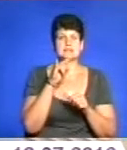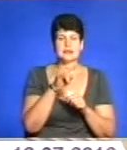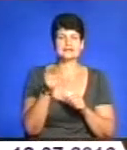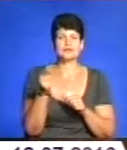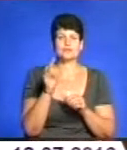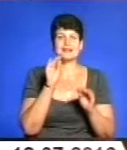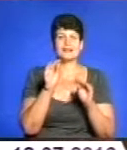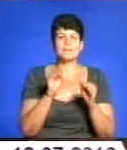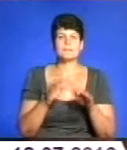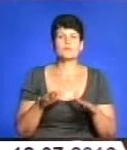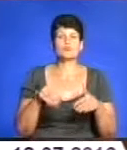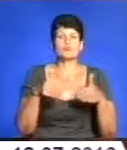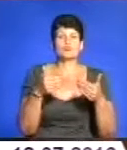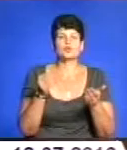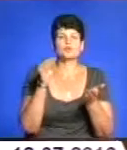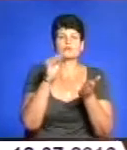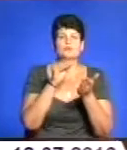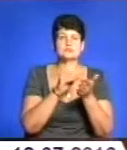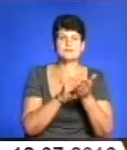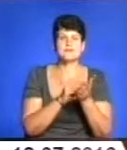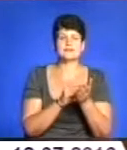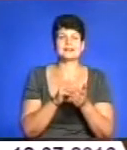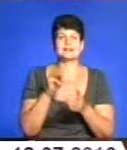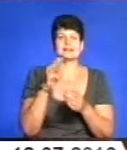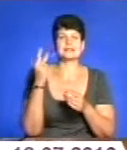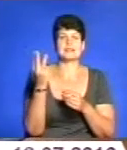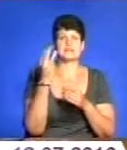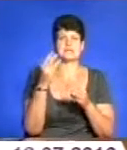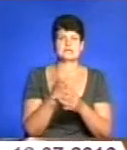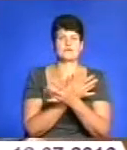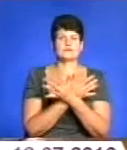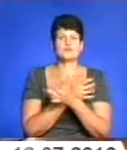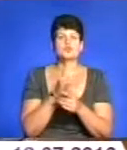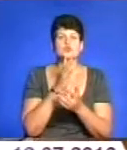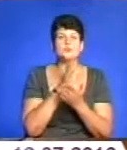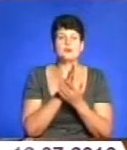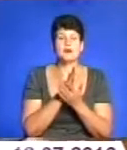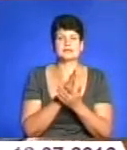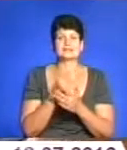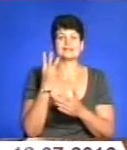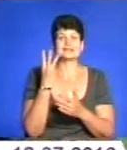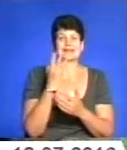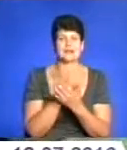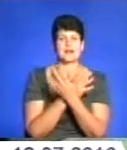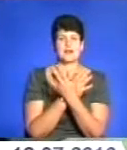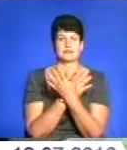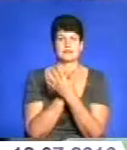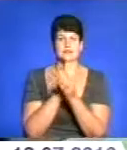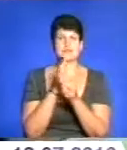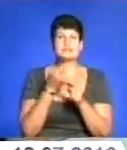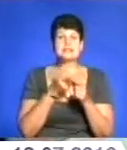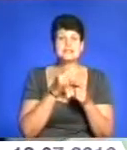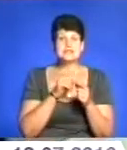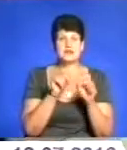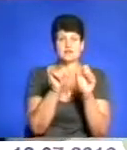пропонує встановити на цьому ж монументі композицію «Трійця воздвиження», що матиме вигляд трьох янголів. Ця фігура